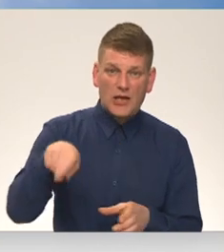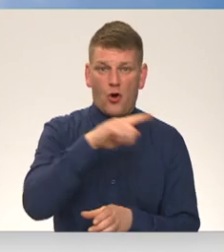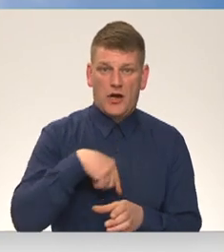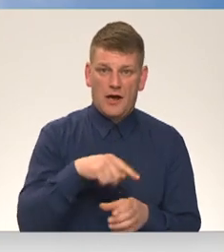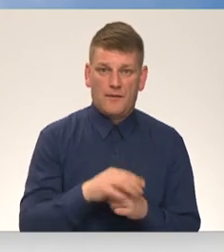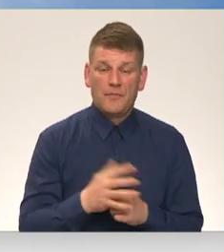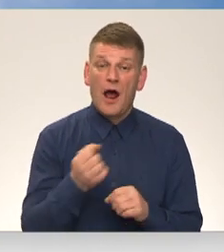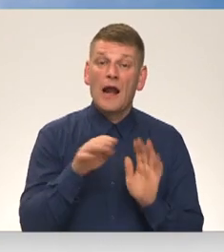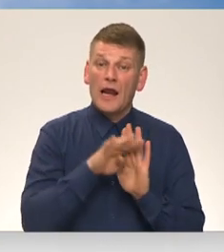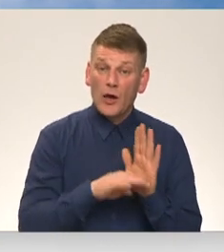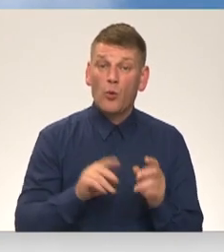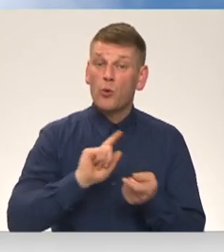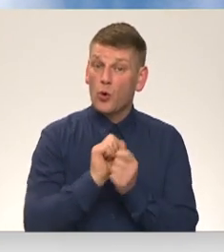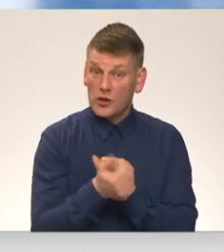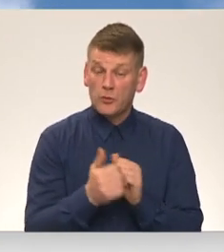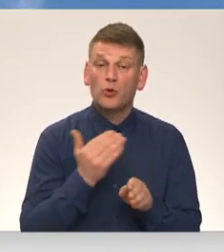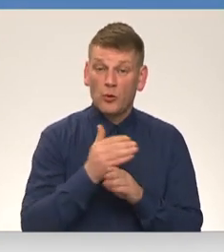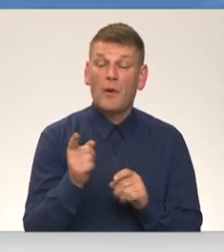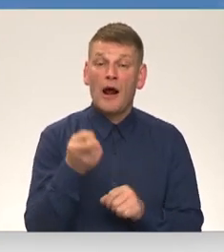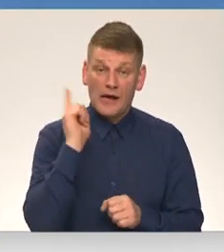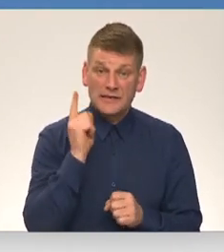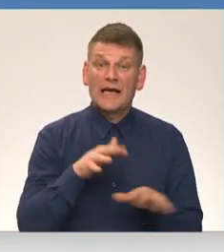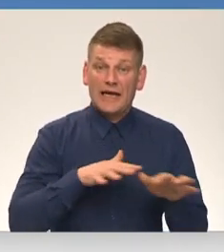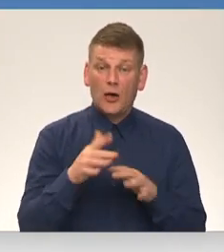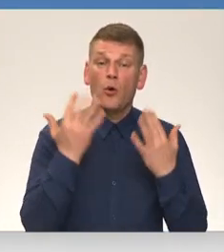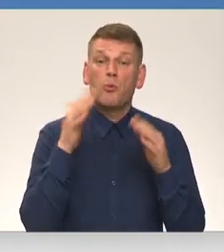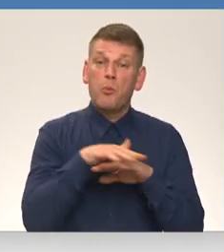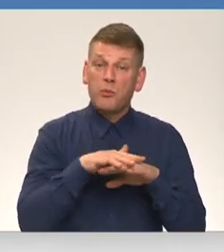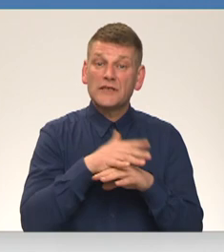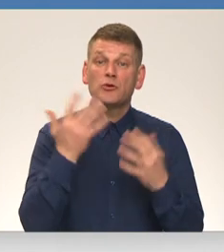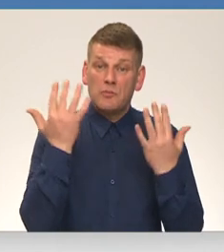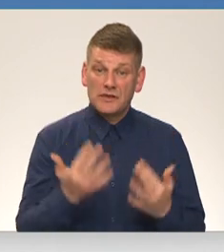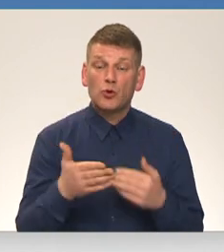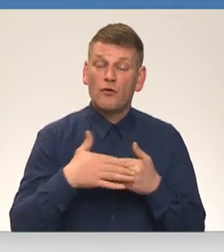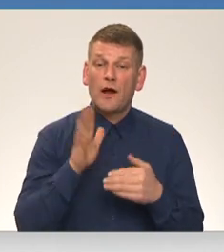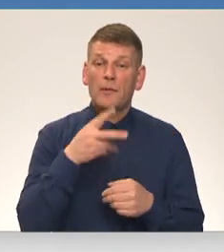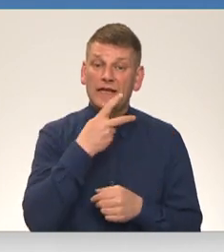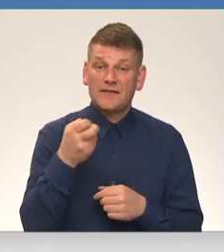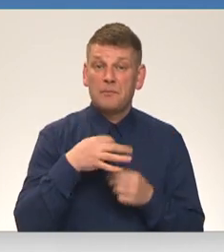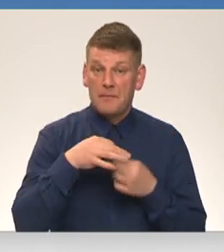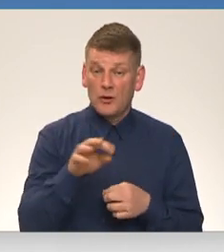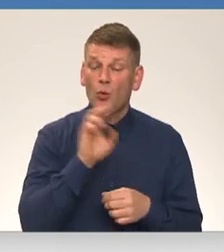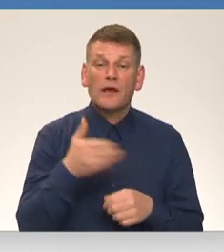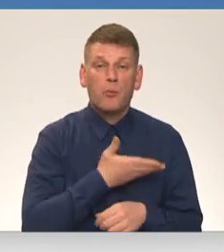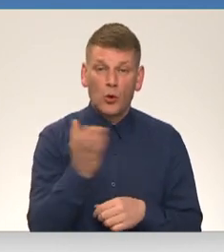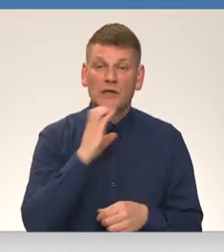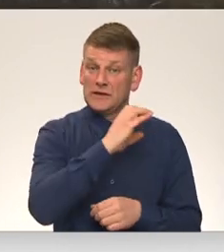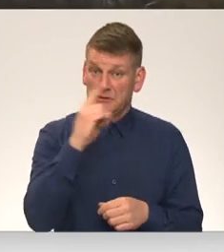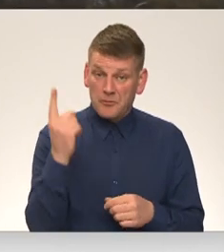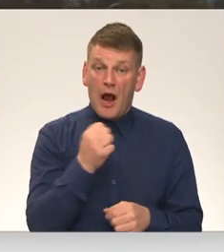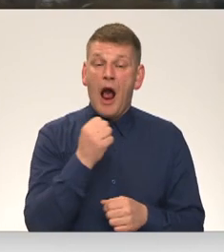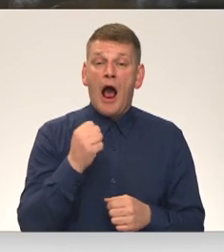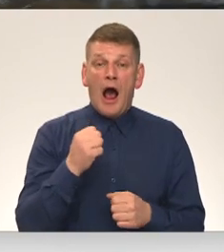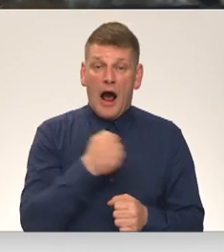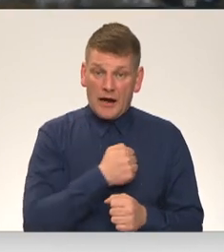Ar likuma grozījumiem turpmāk tiek arī aizliegts rīkot publiskus pasākumu, stovāk par 200 metriem, no jebkura padomja armijas vai tās